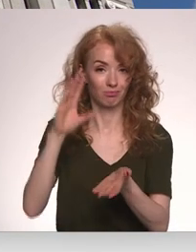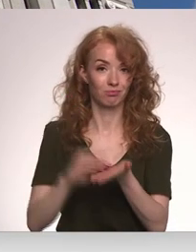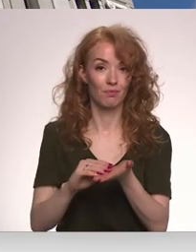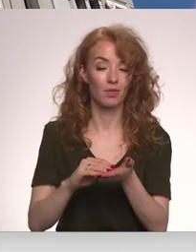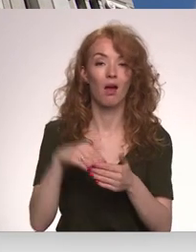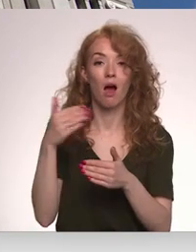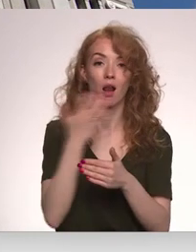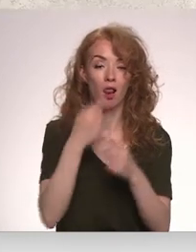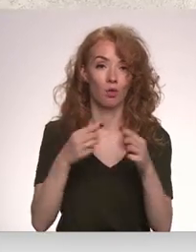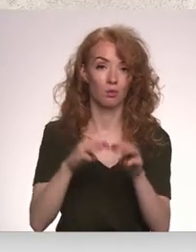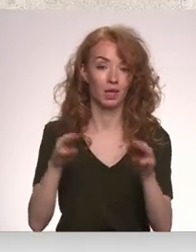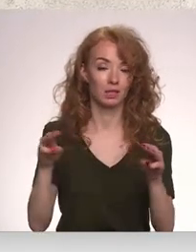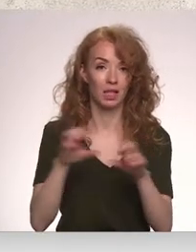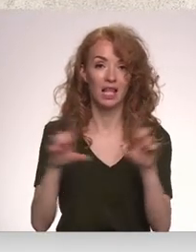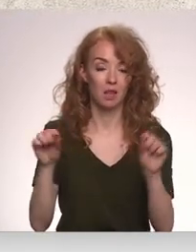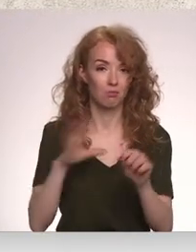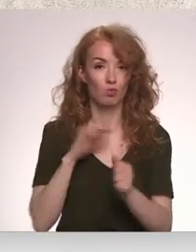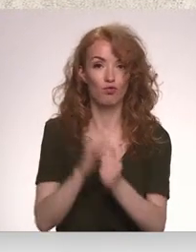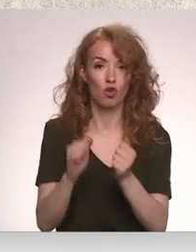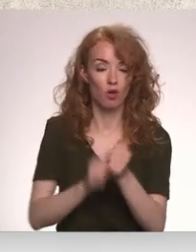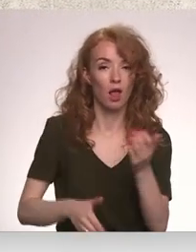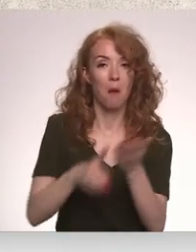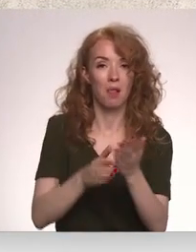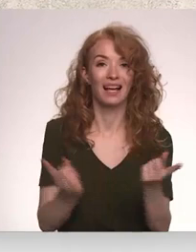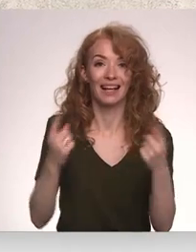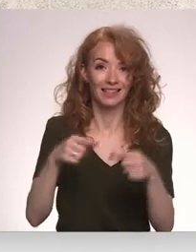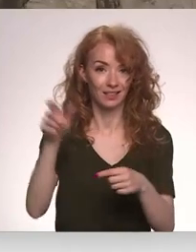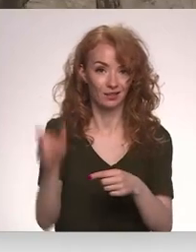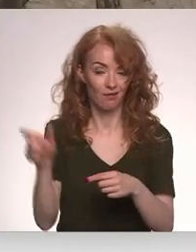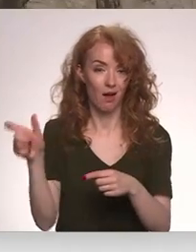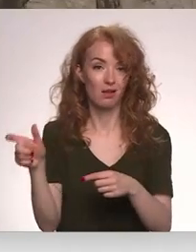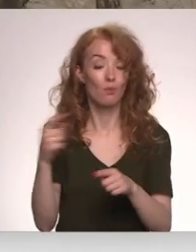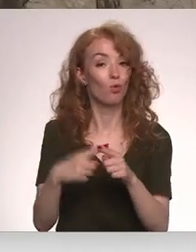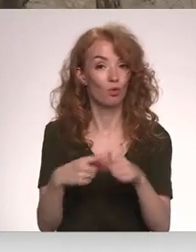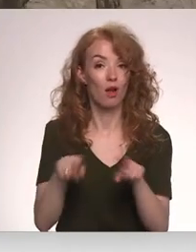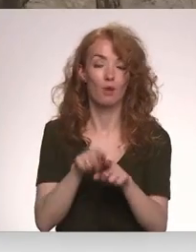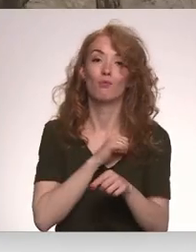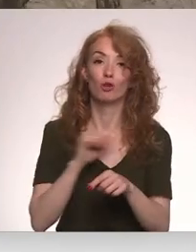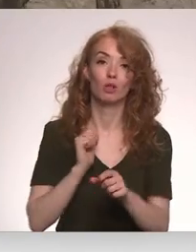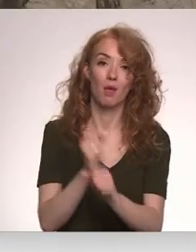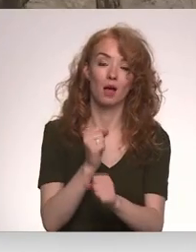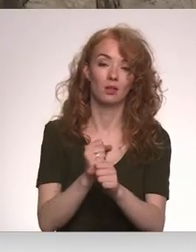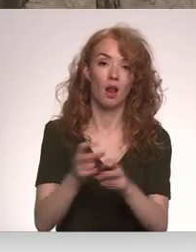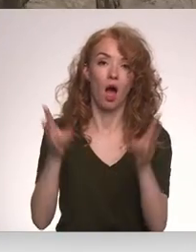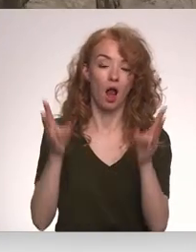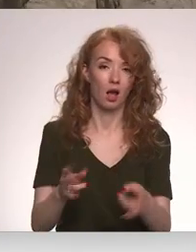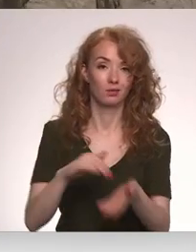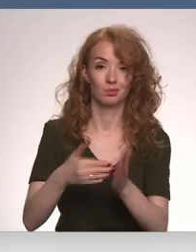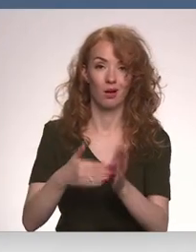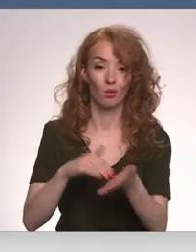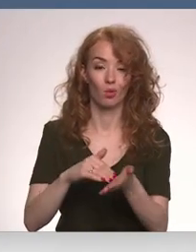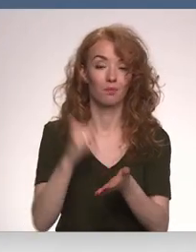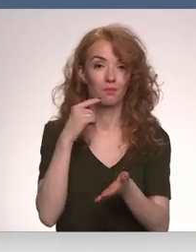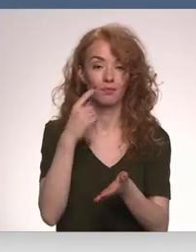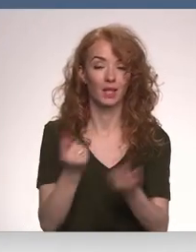arlietu ministrijas dienestiem ir bijis biežāk jāpalīdz krīzē nonākušiem pilsoņiem un arī pašiem jāstrādā ārkārtas apstākļos.